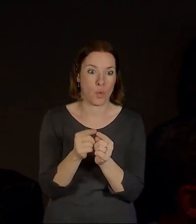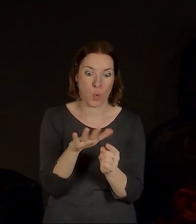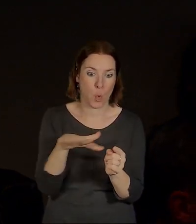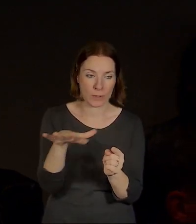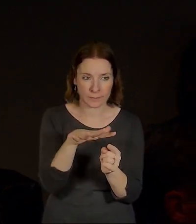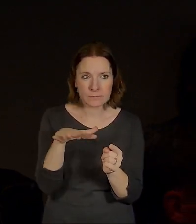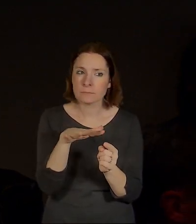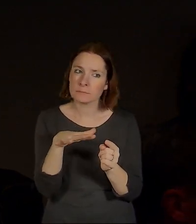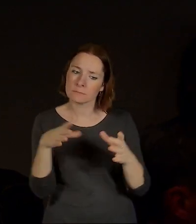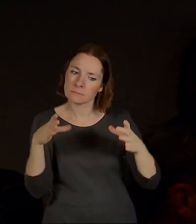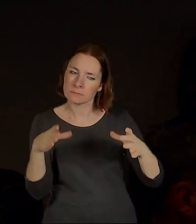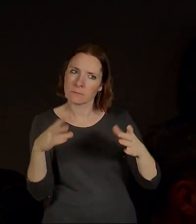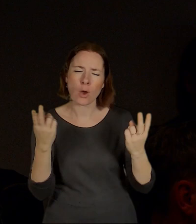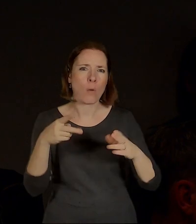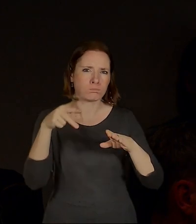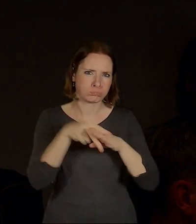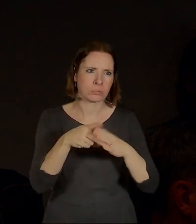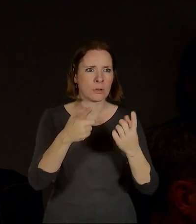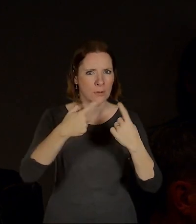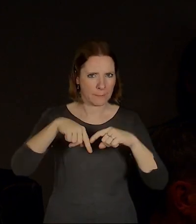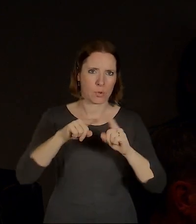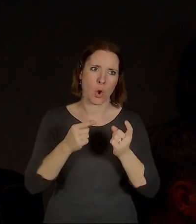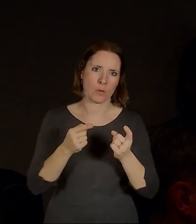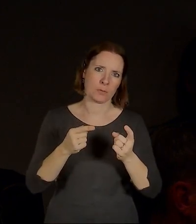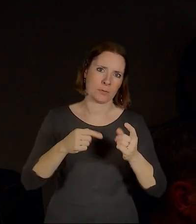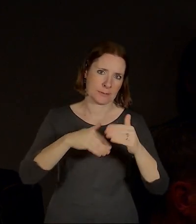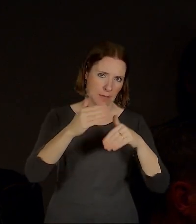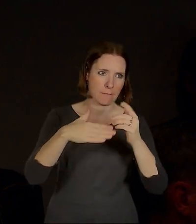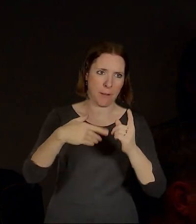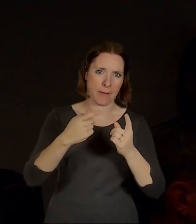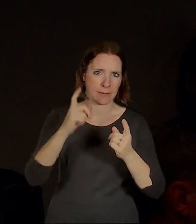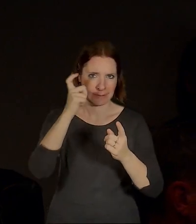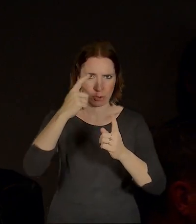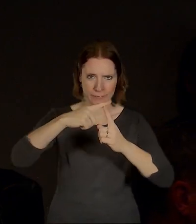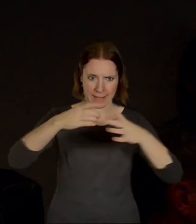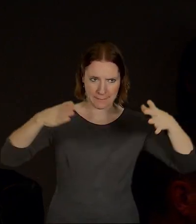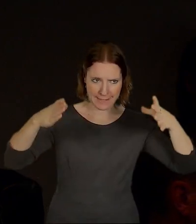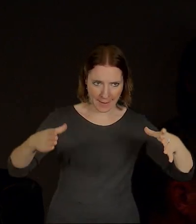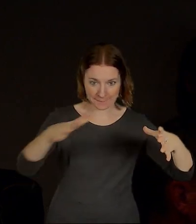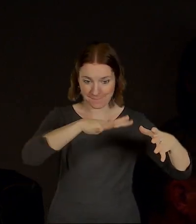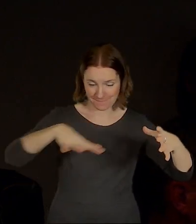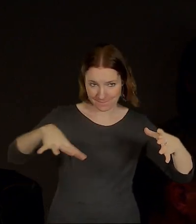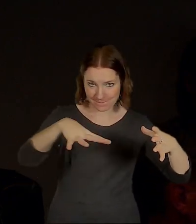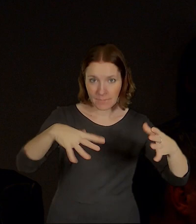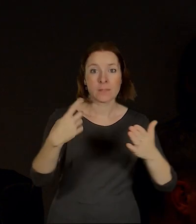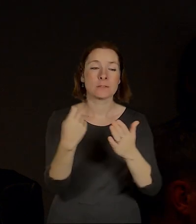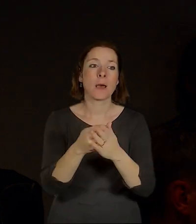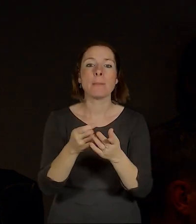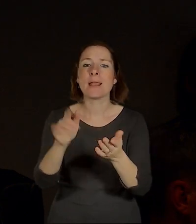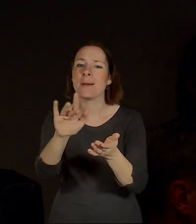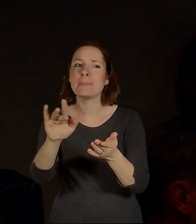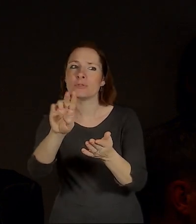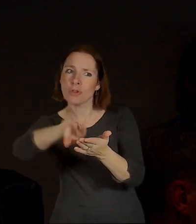budoucí celoměstské významné stavby, tím pádem se změní i využití toho území,